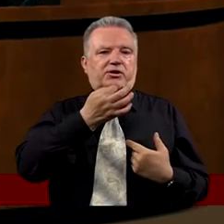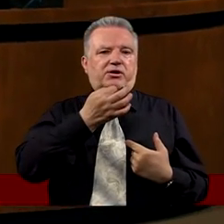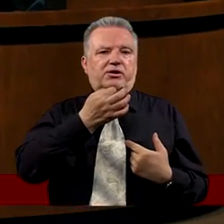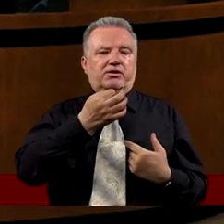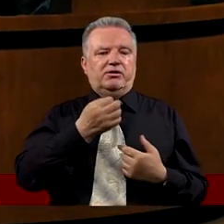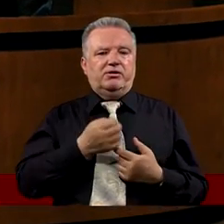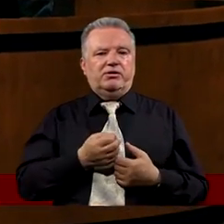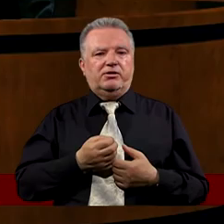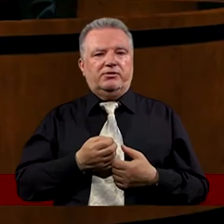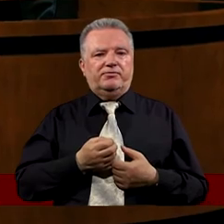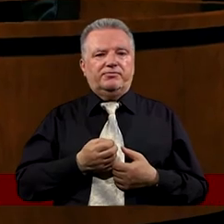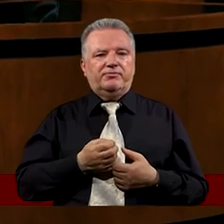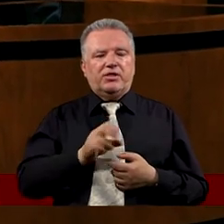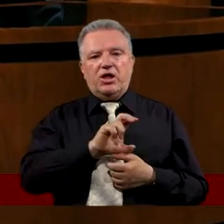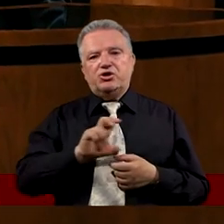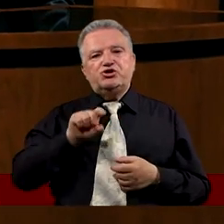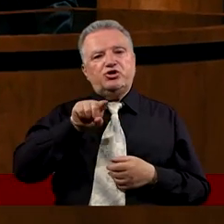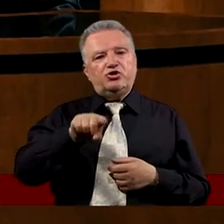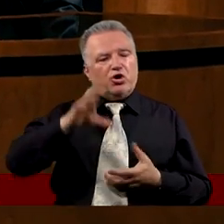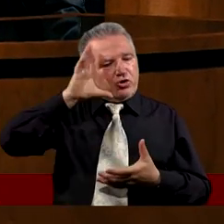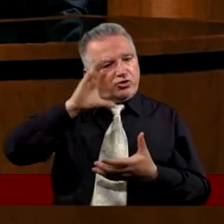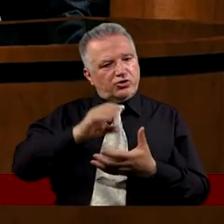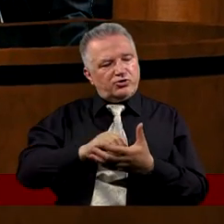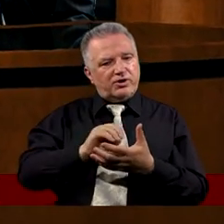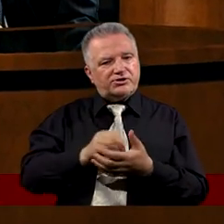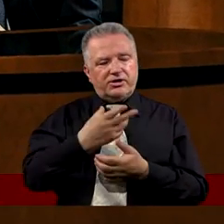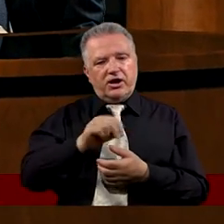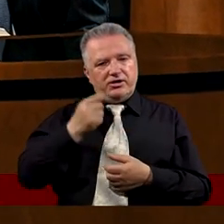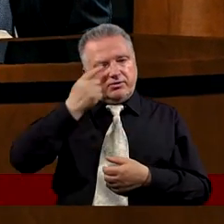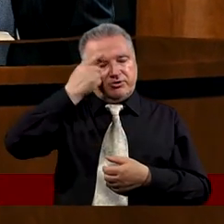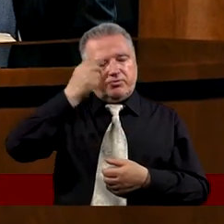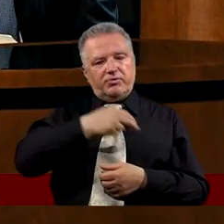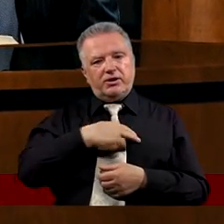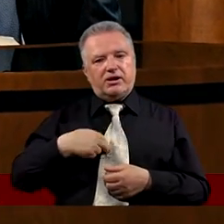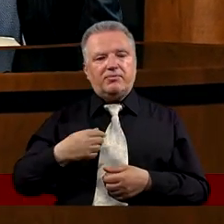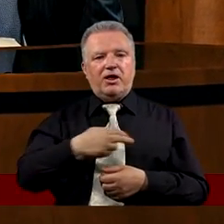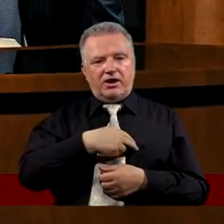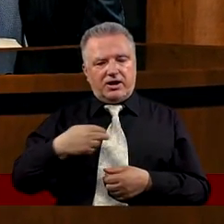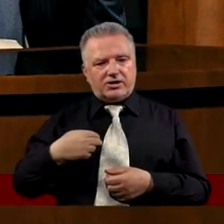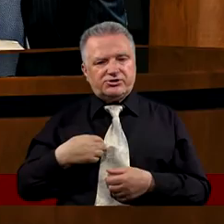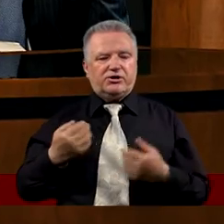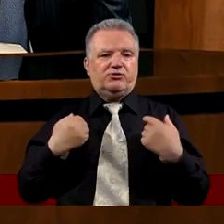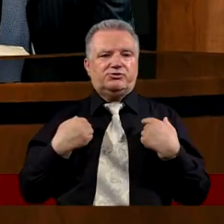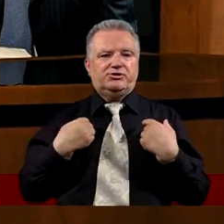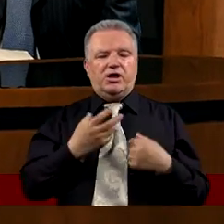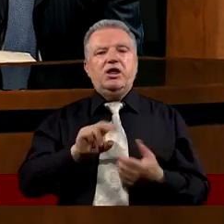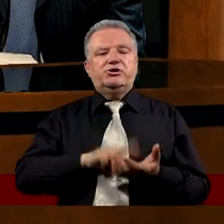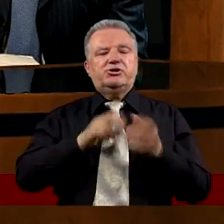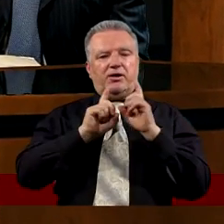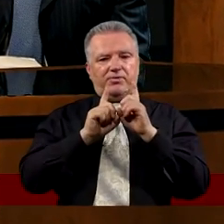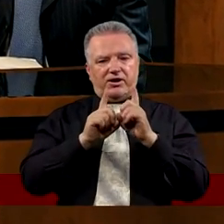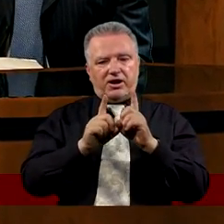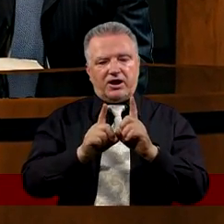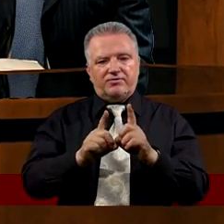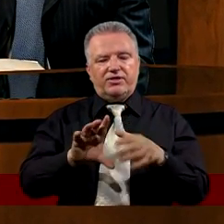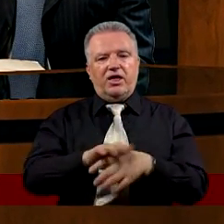Czy to doświadczenie Apostoła Piotra Nie przypomina nam Czasami również Naszego życia Czy tak naprawdę